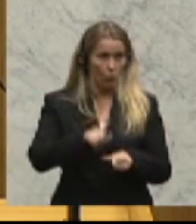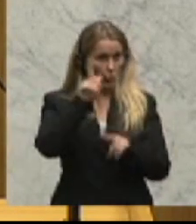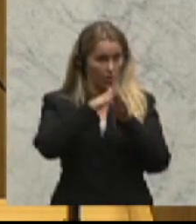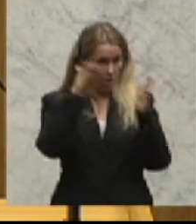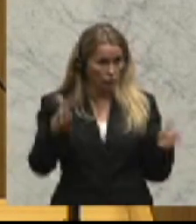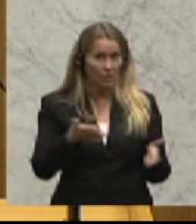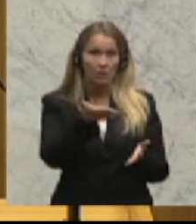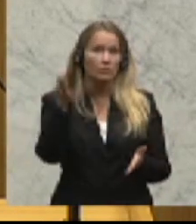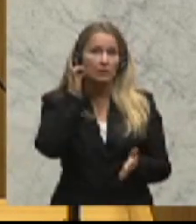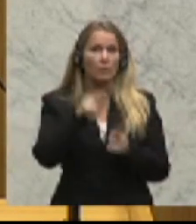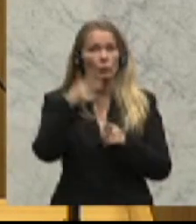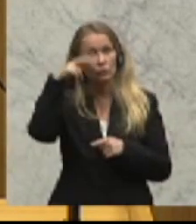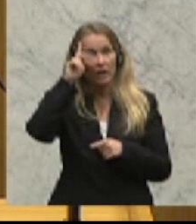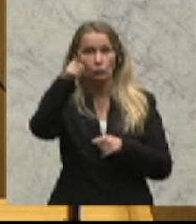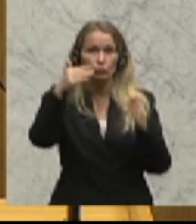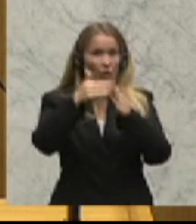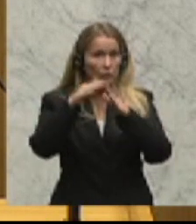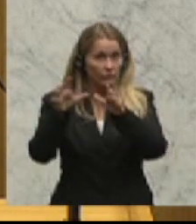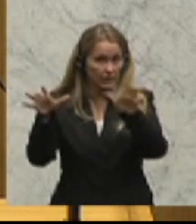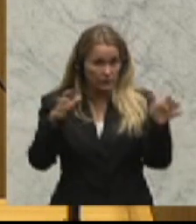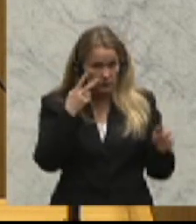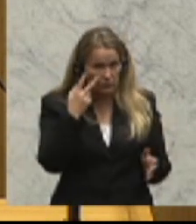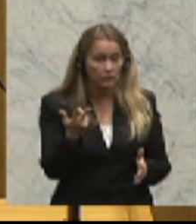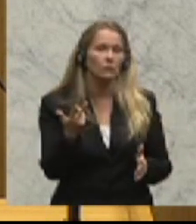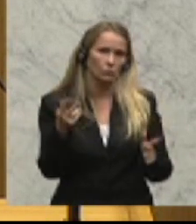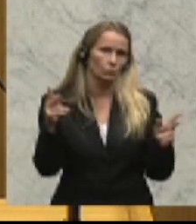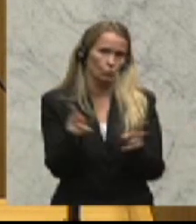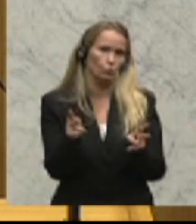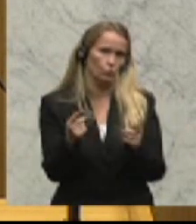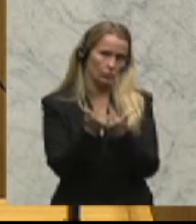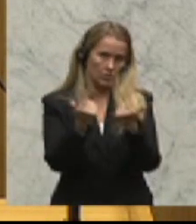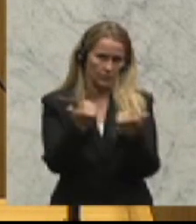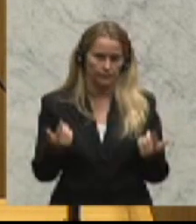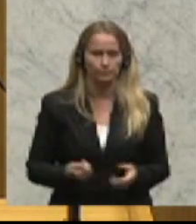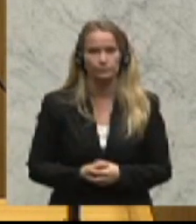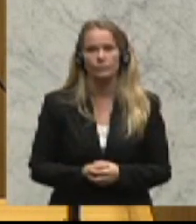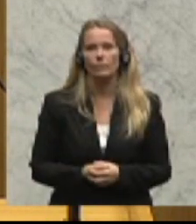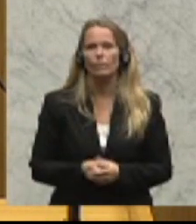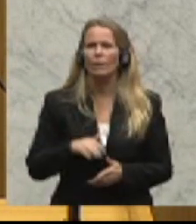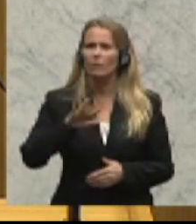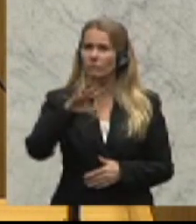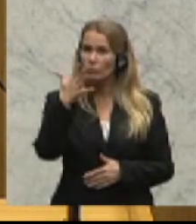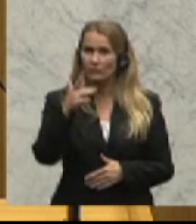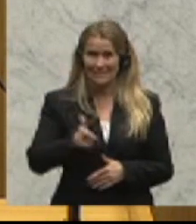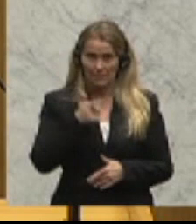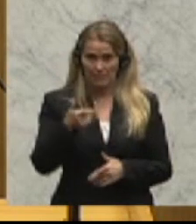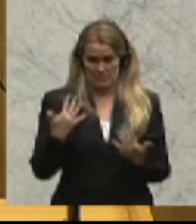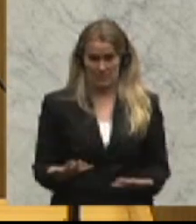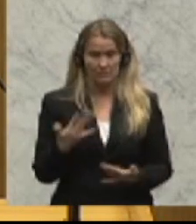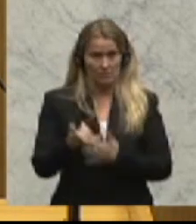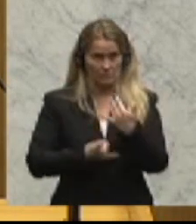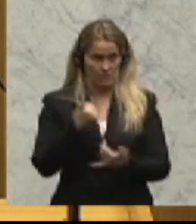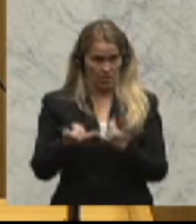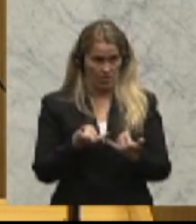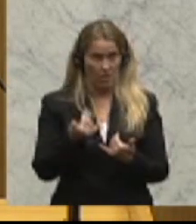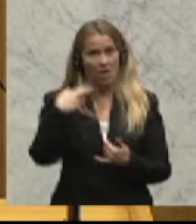Damen und Herren an den Bildschirmgeräten, kurz erläutern. Am 5. September dieses Jahres hat